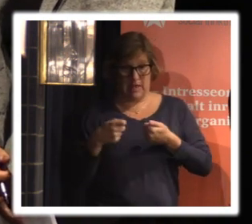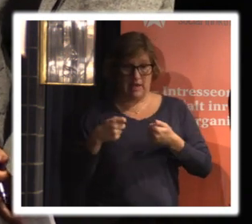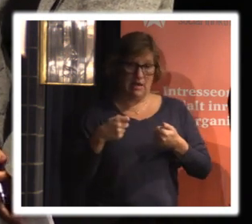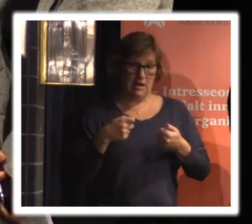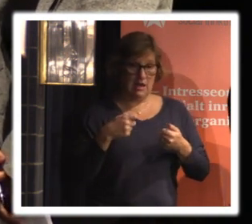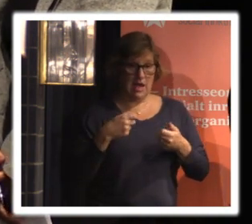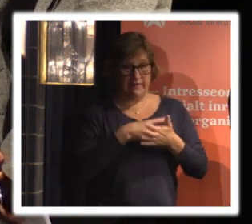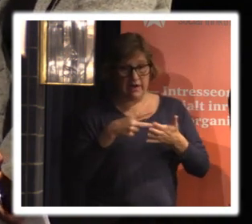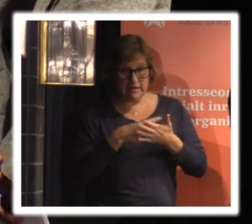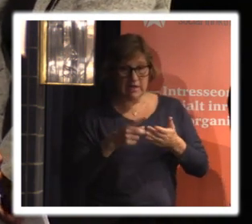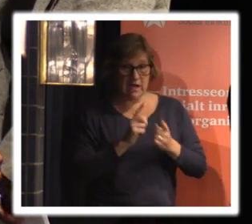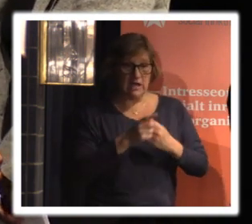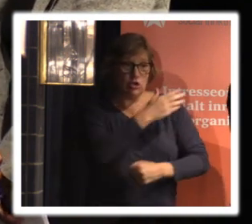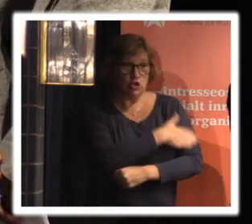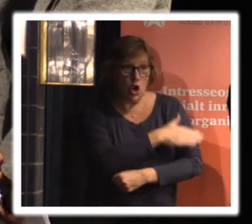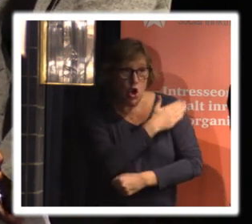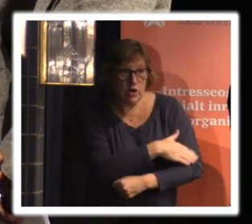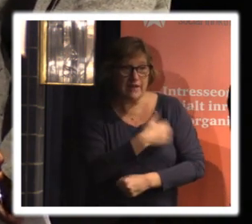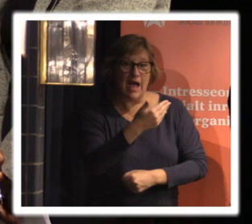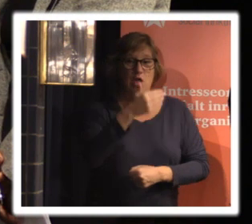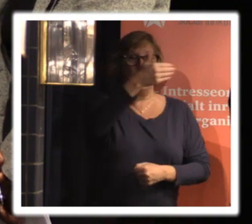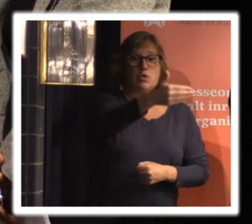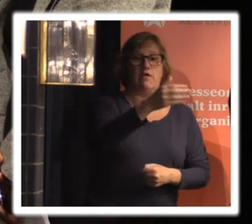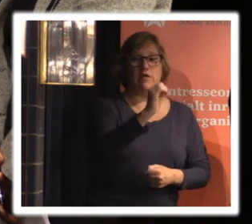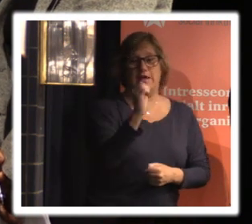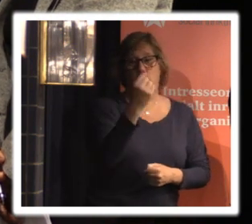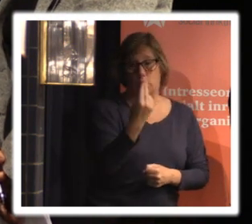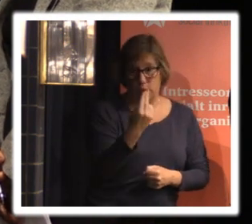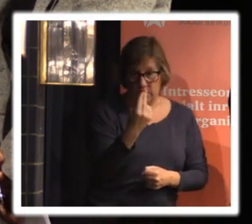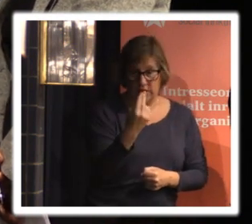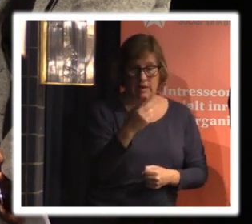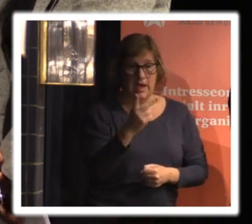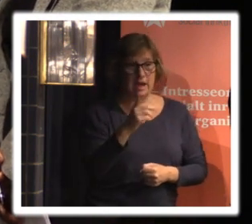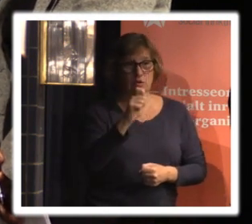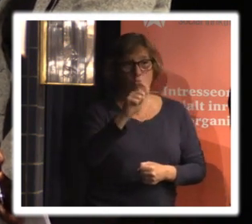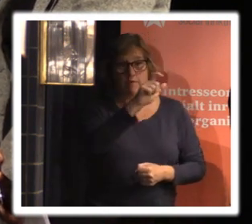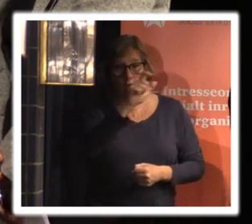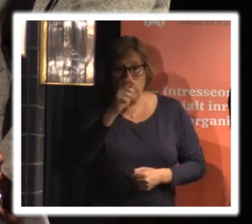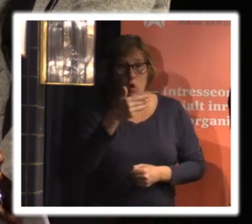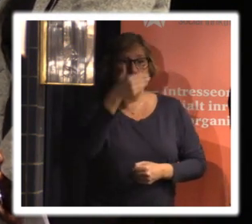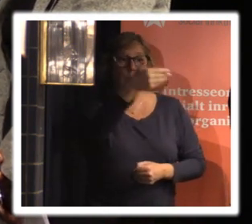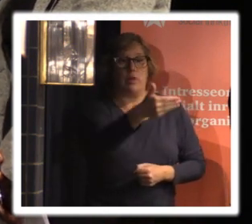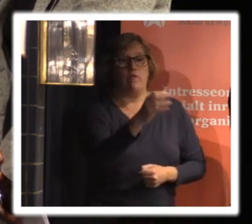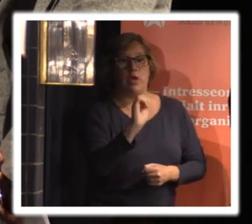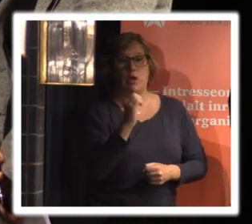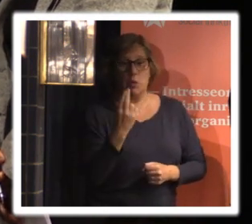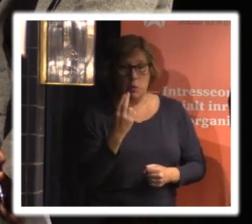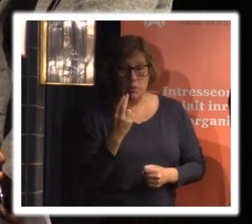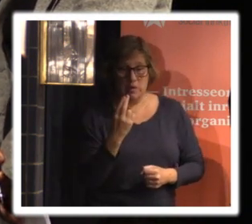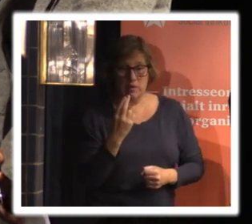server som är någon annanstans utanför EU eller ett företag utanför EU också